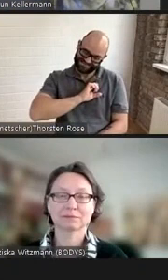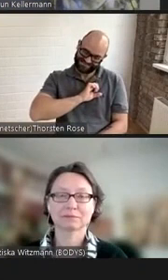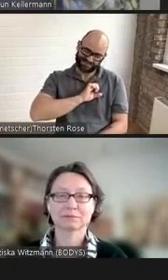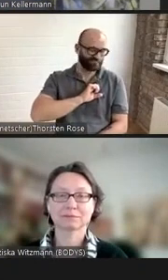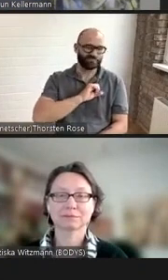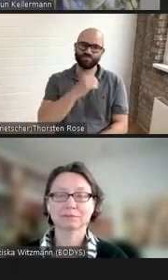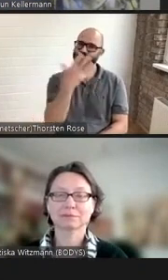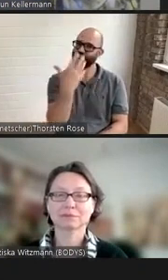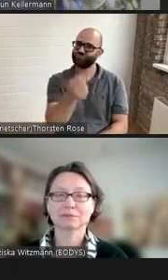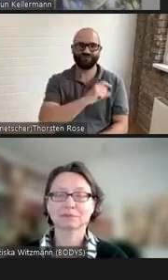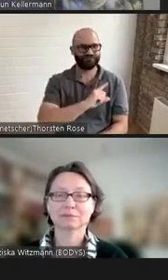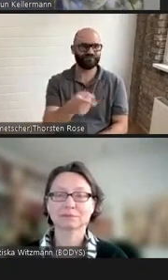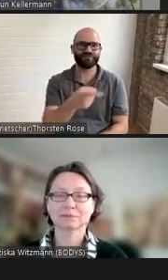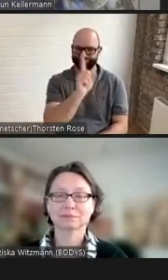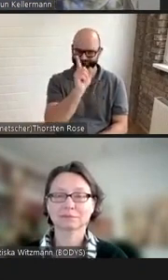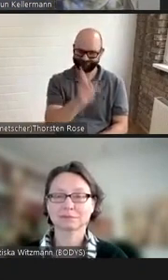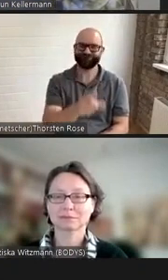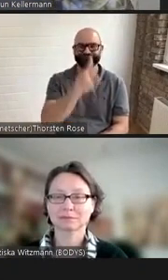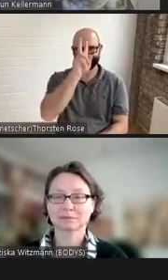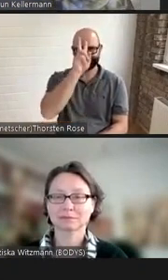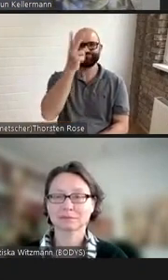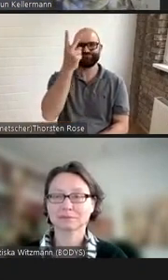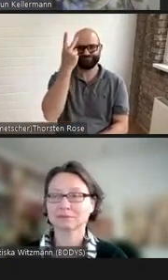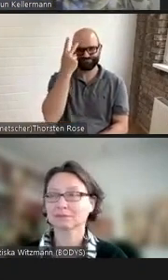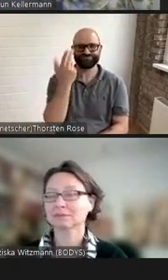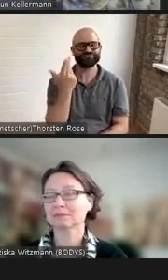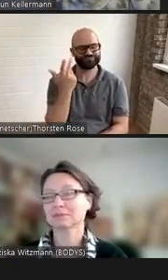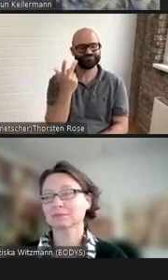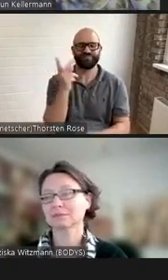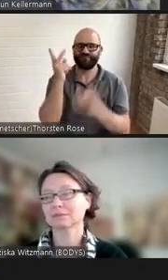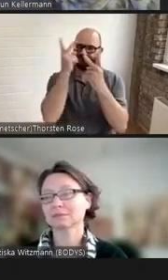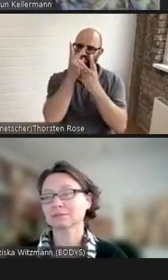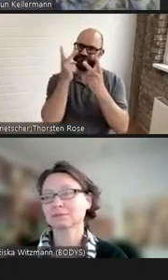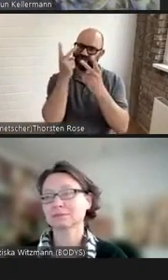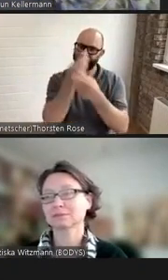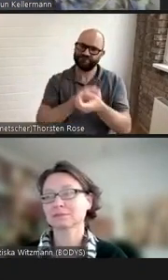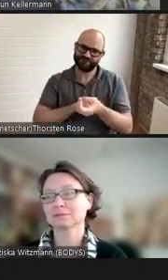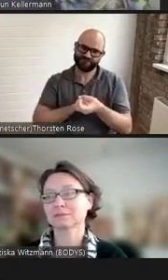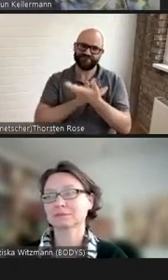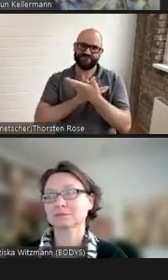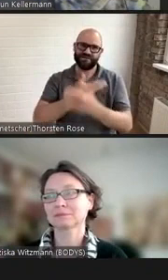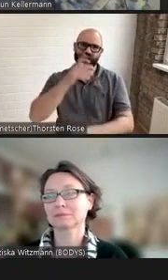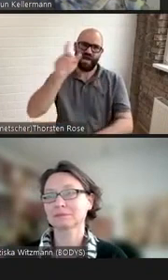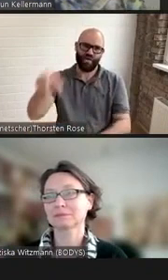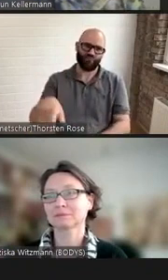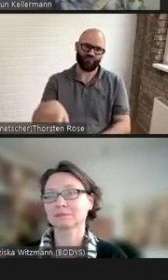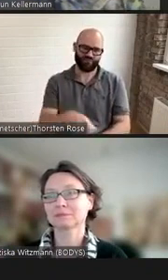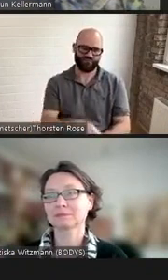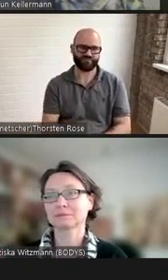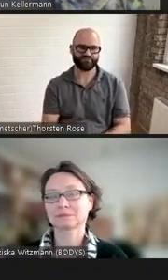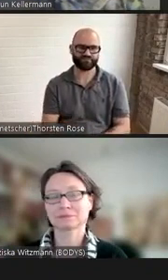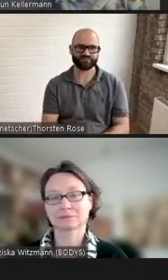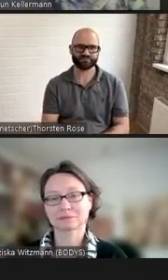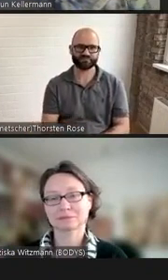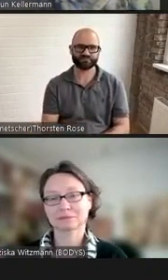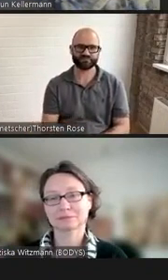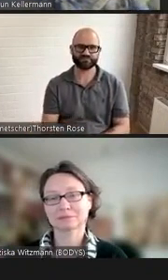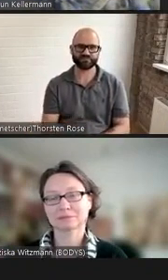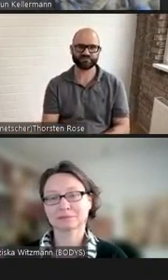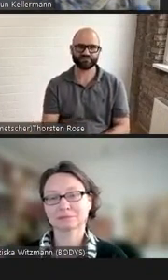Gerda beschäftigt und fasziniert viel eine wirkliche